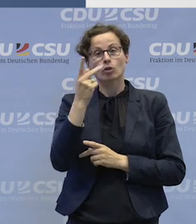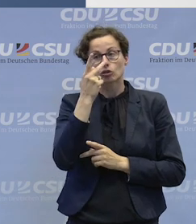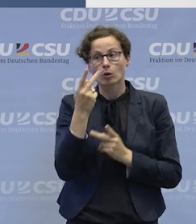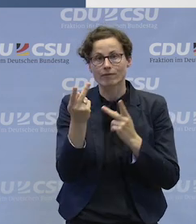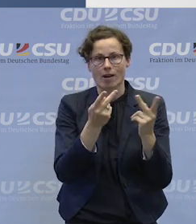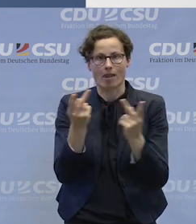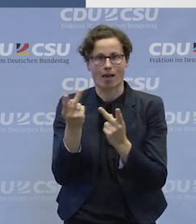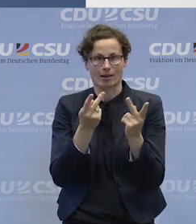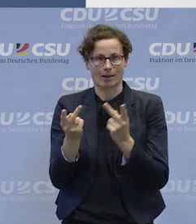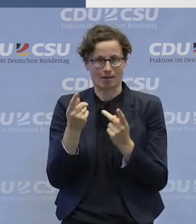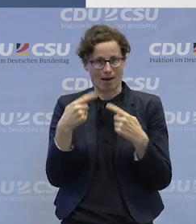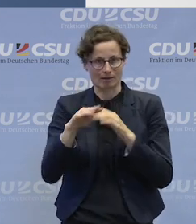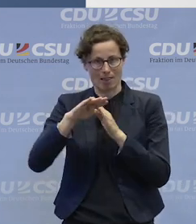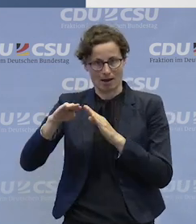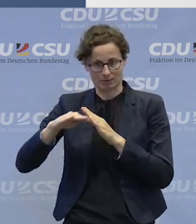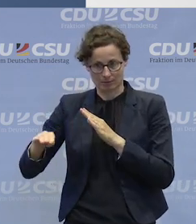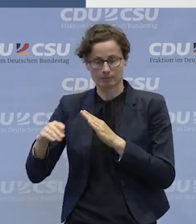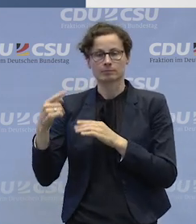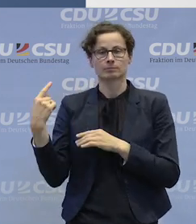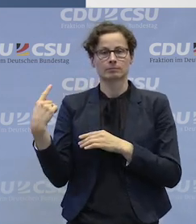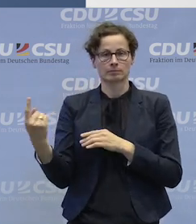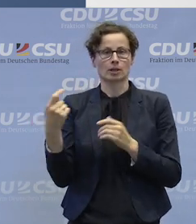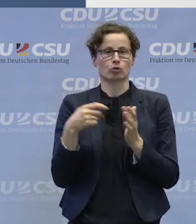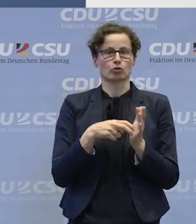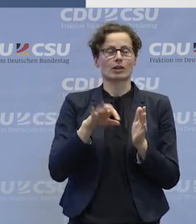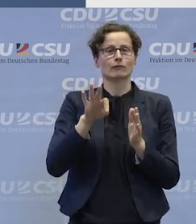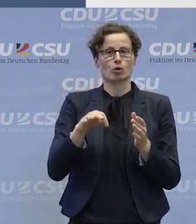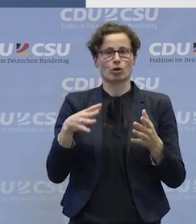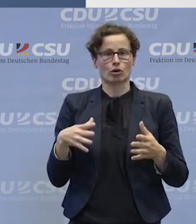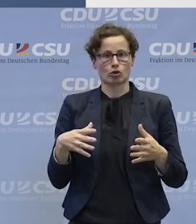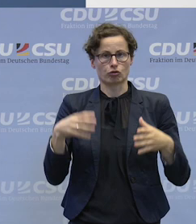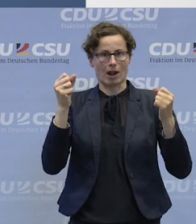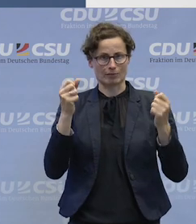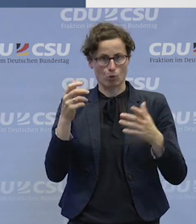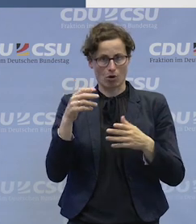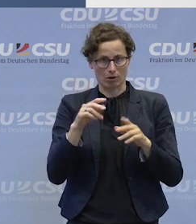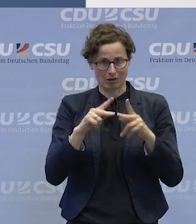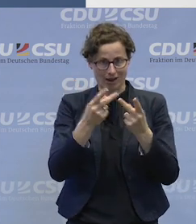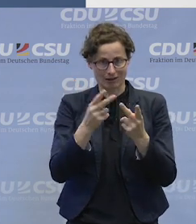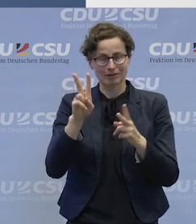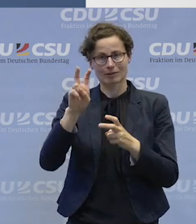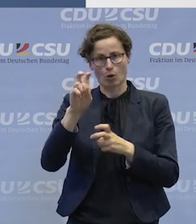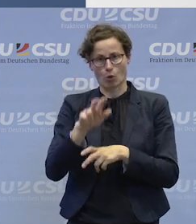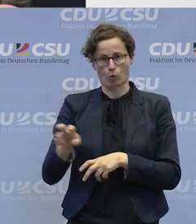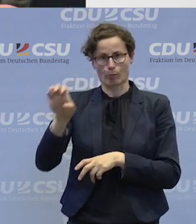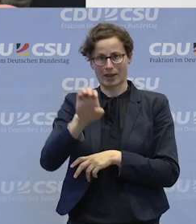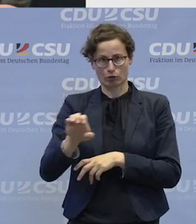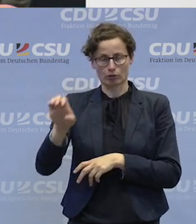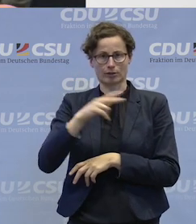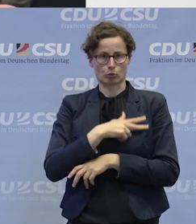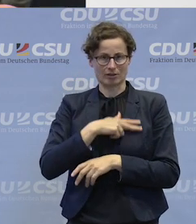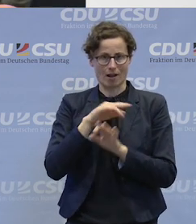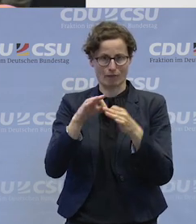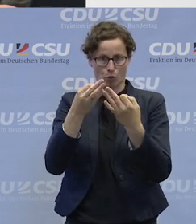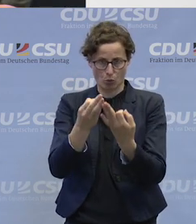nämlich in der Koordination des Straßburger Kreises. Das ist das Europäische Sozialforum. Gibt es